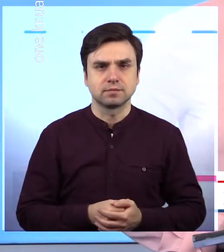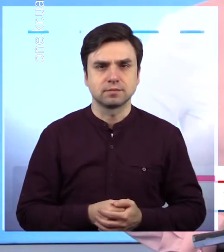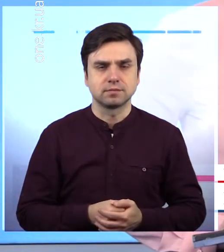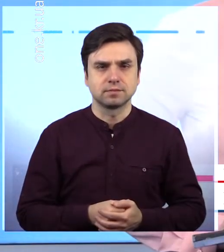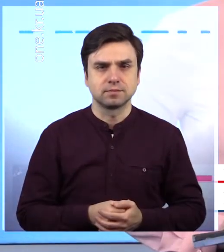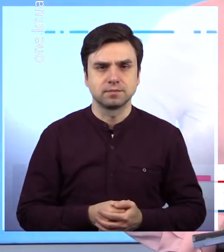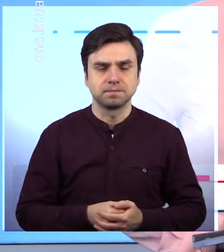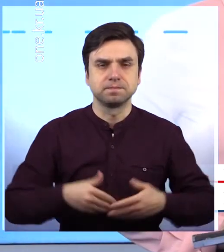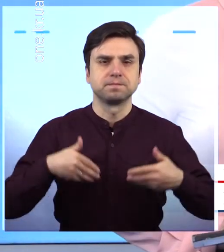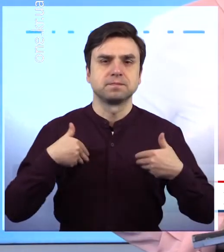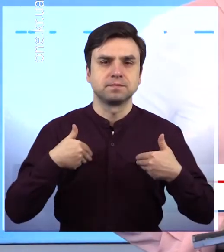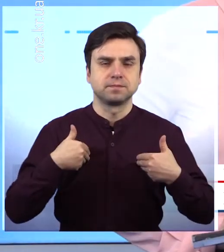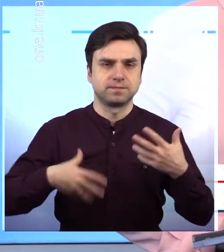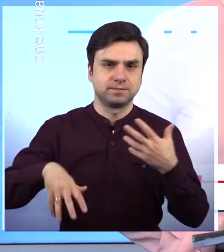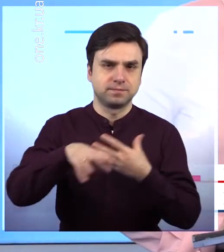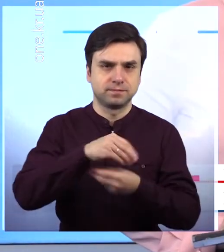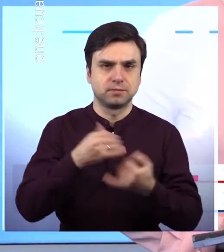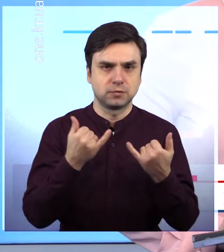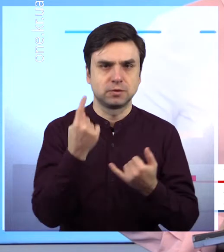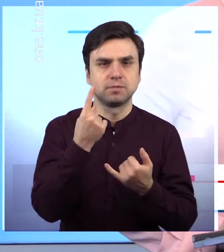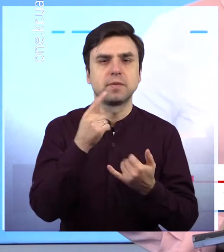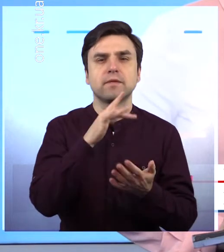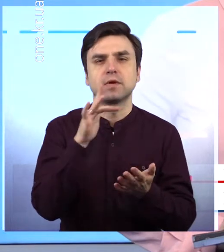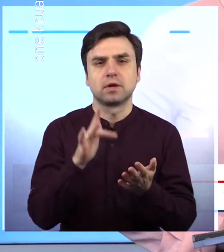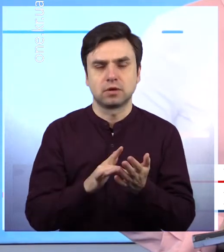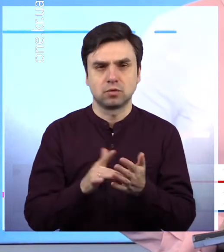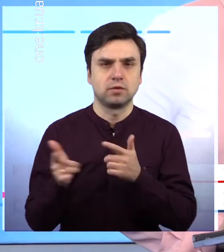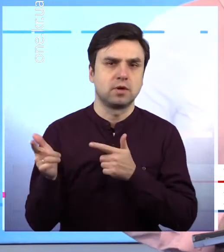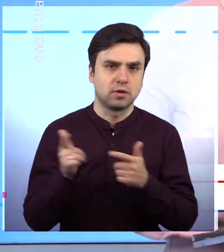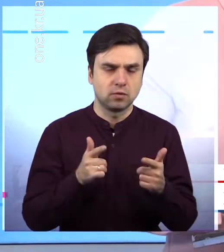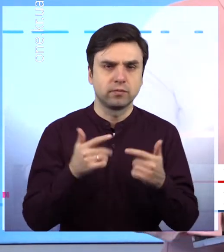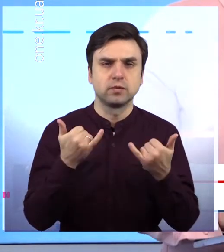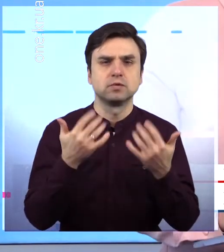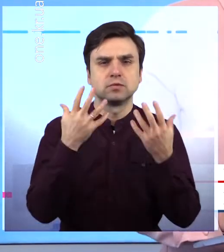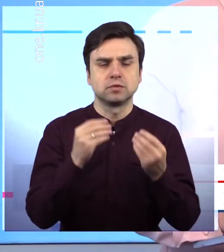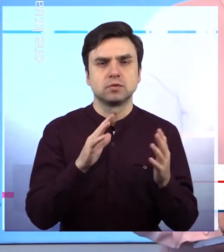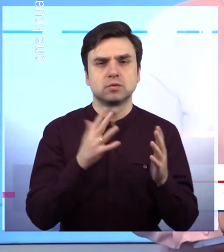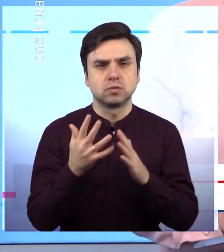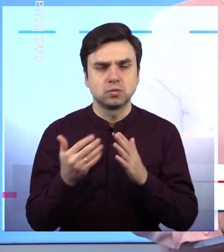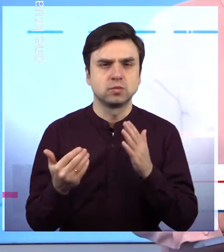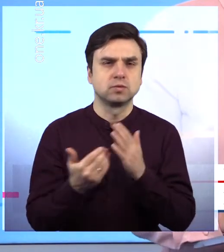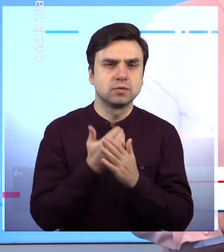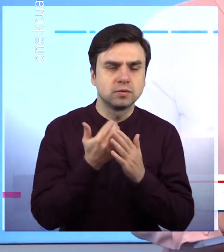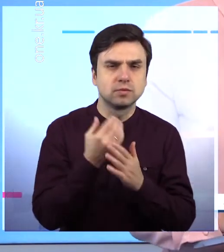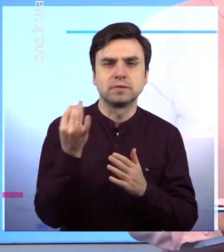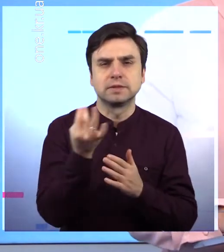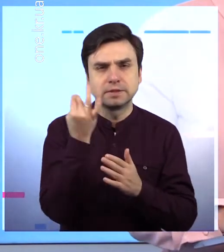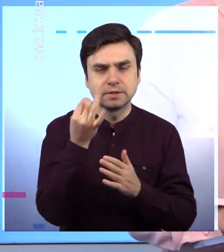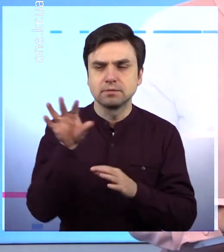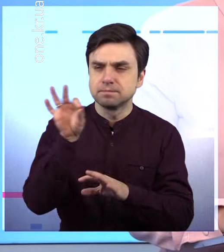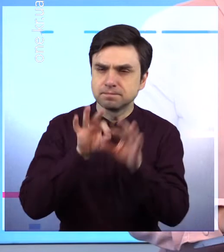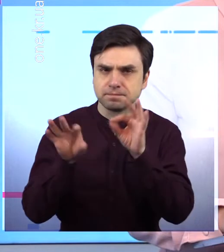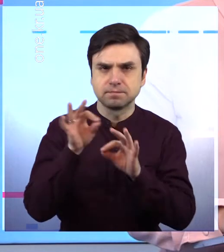Я вітаю усіх. Команда першого міського готова розповісти про головні події дня. Ми зібрали все найцікавіше. У студії працює